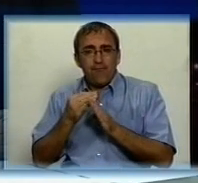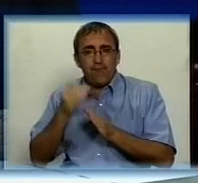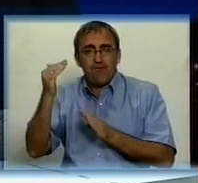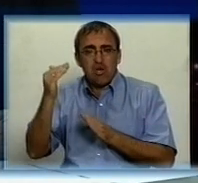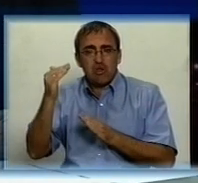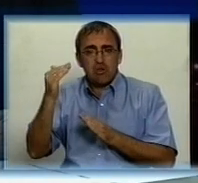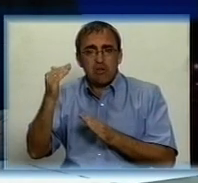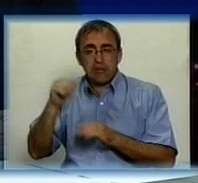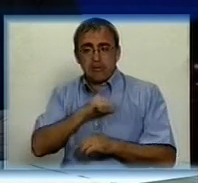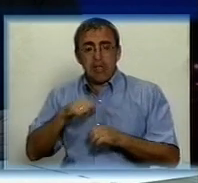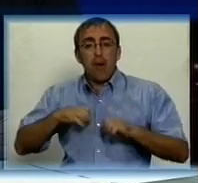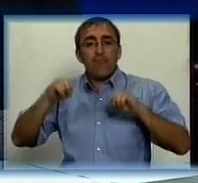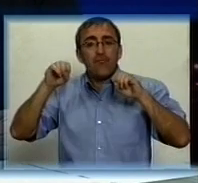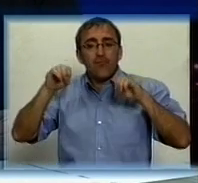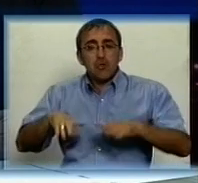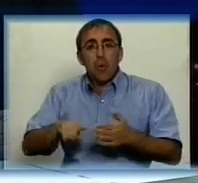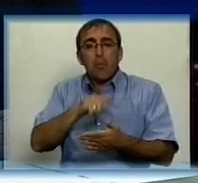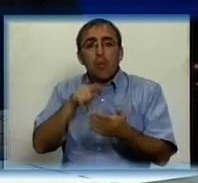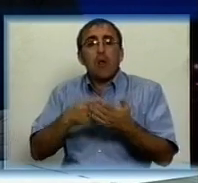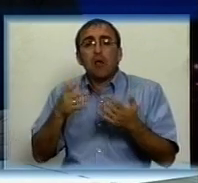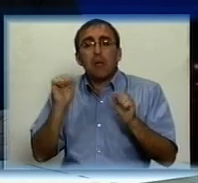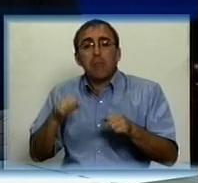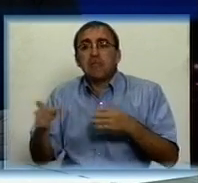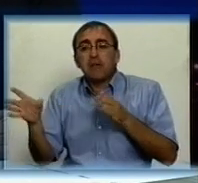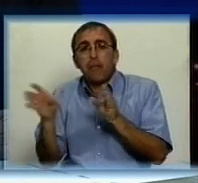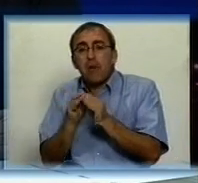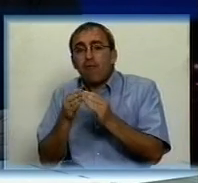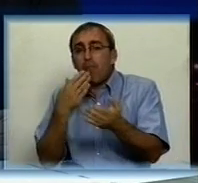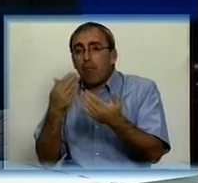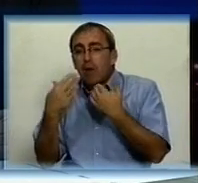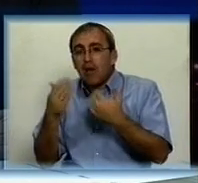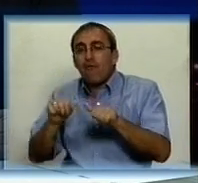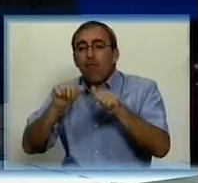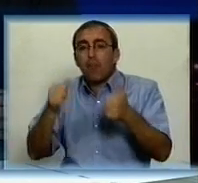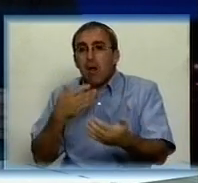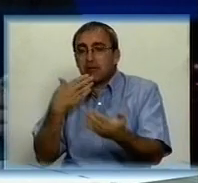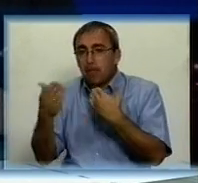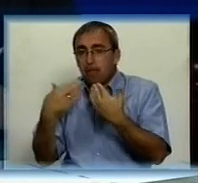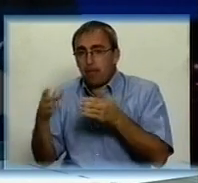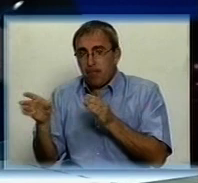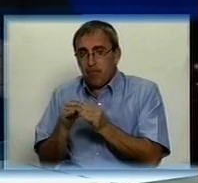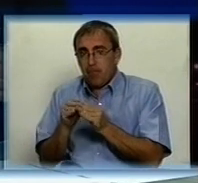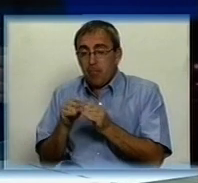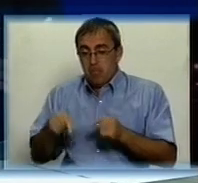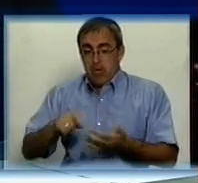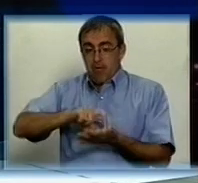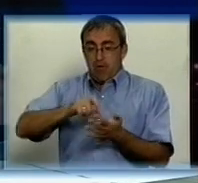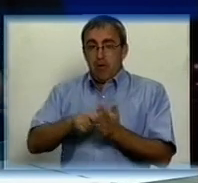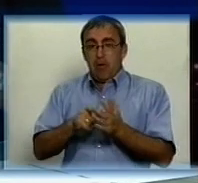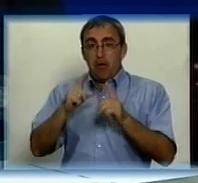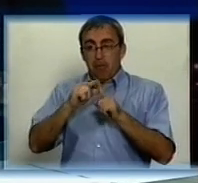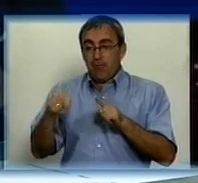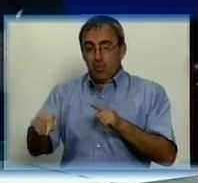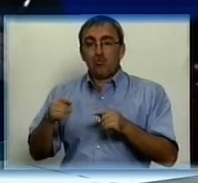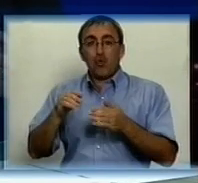Виш сам вирішує питання, які можуть бути співпесіди і форма співпесід. Ну, наприклад, якщо зараз ми знаходимося в цій студії, тут, як правило, всі